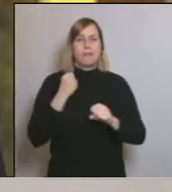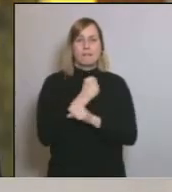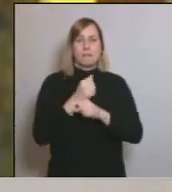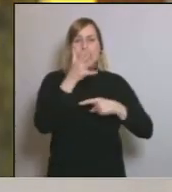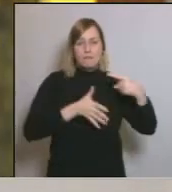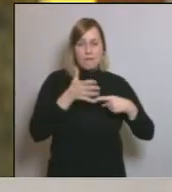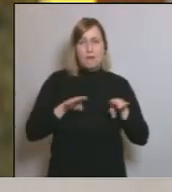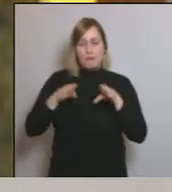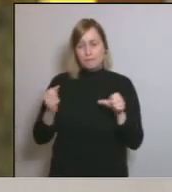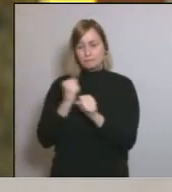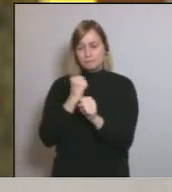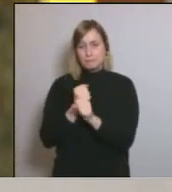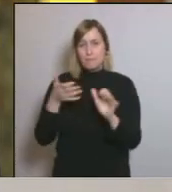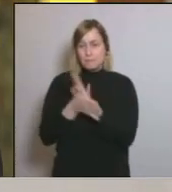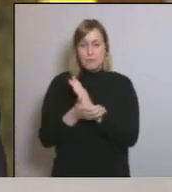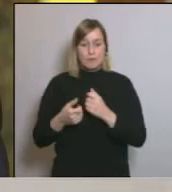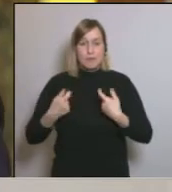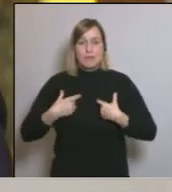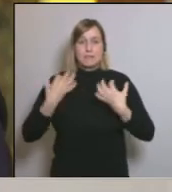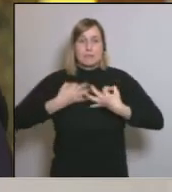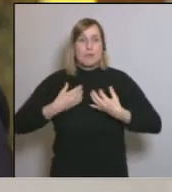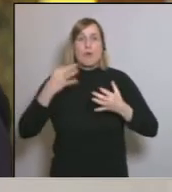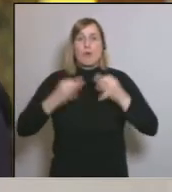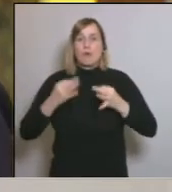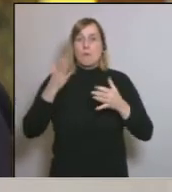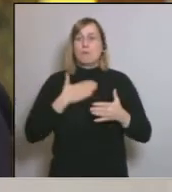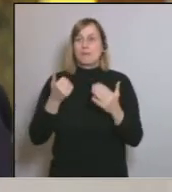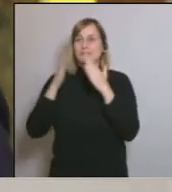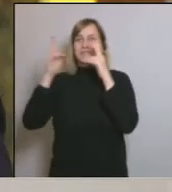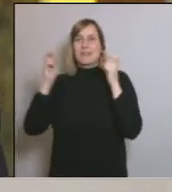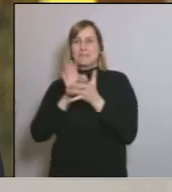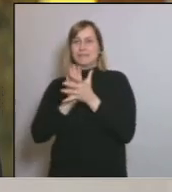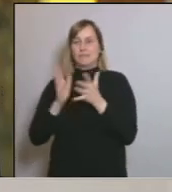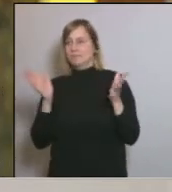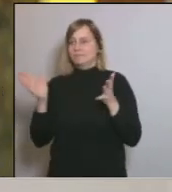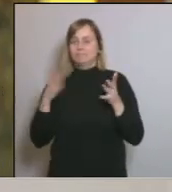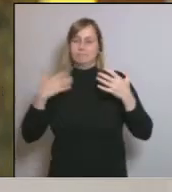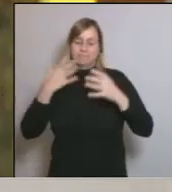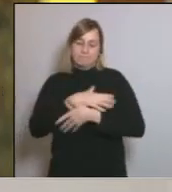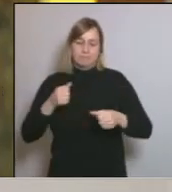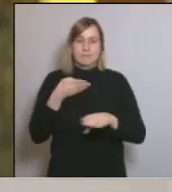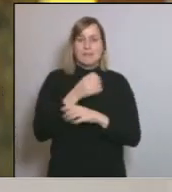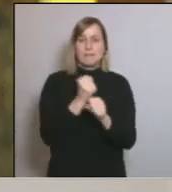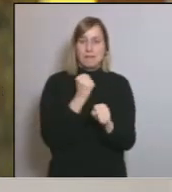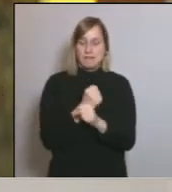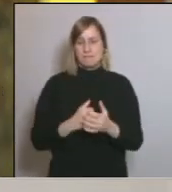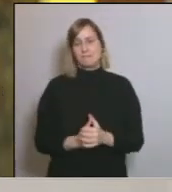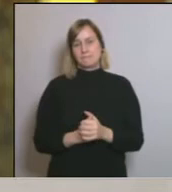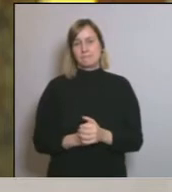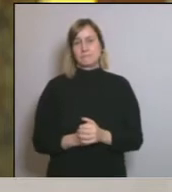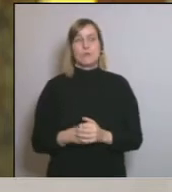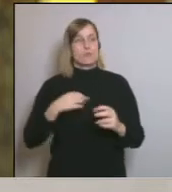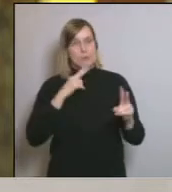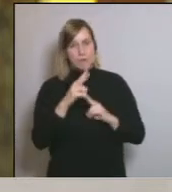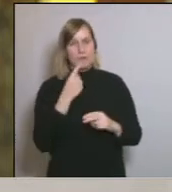treball perquè no els donem cap seguretat jurídica per poder-se quedar a casa amb la seva família. He insistit al president Sànchez que